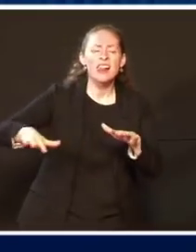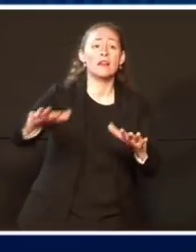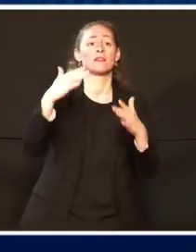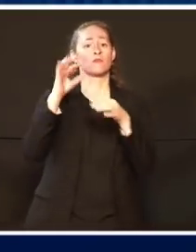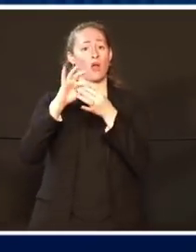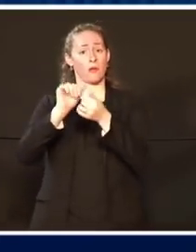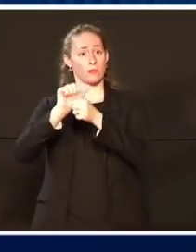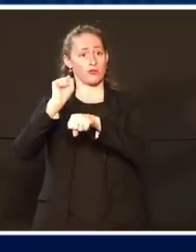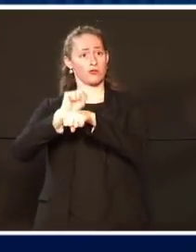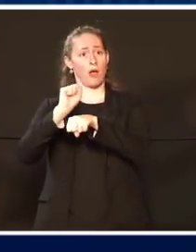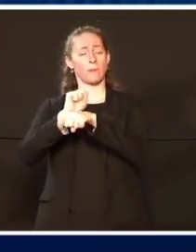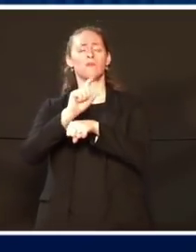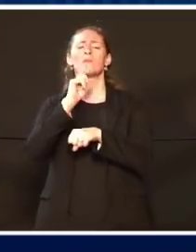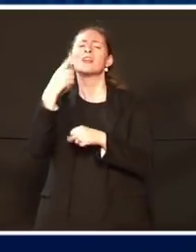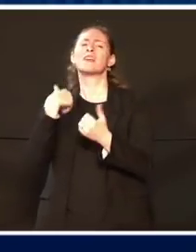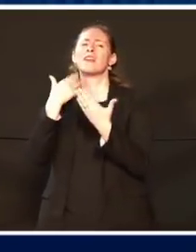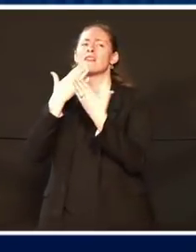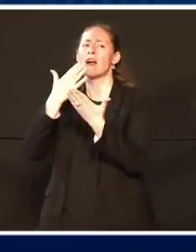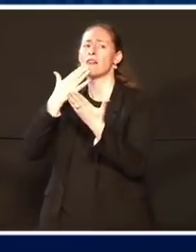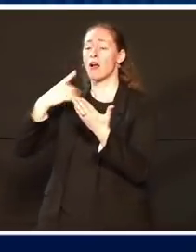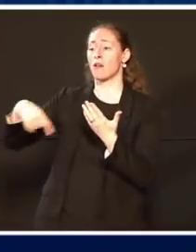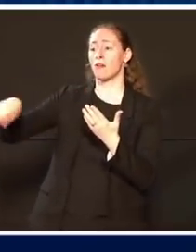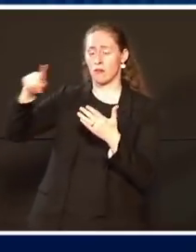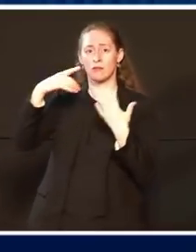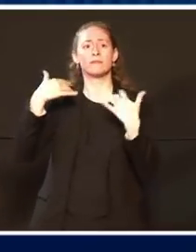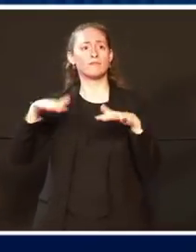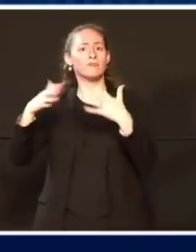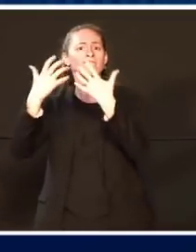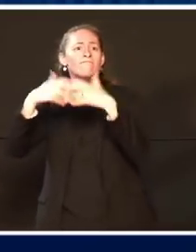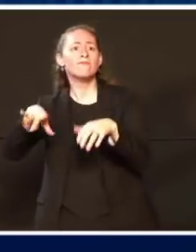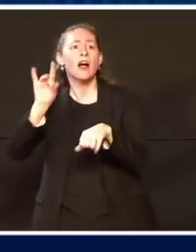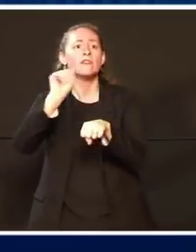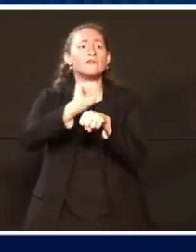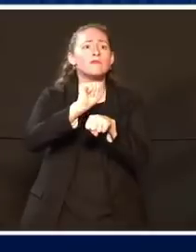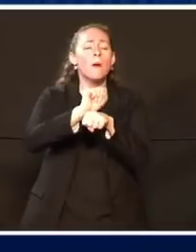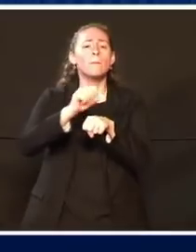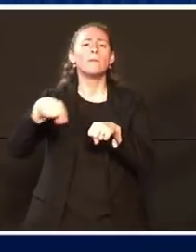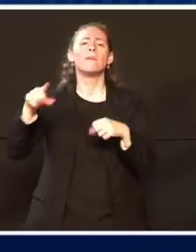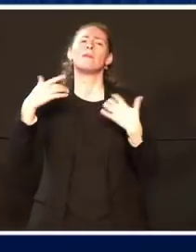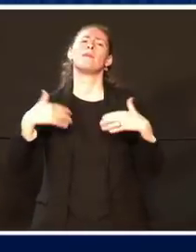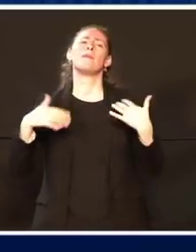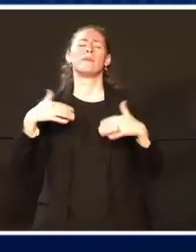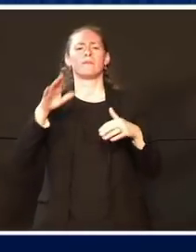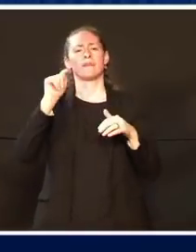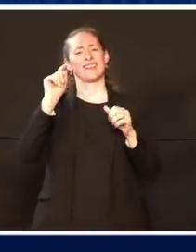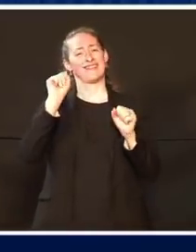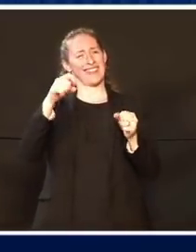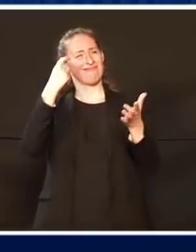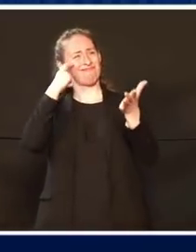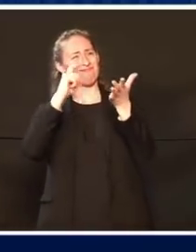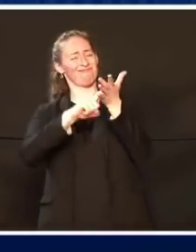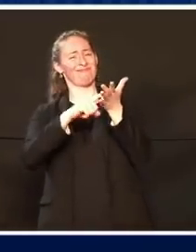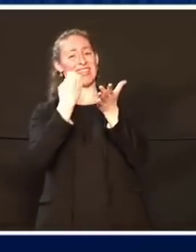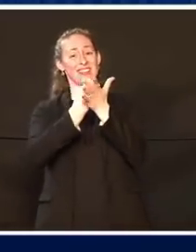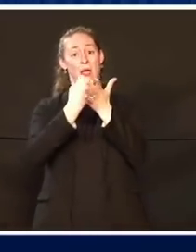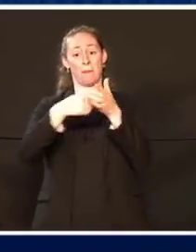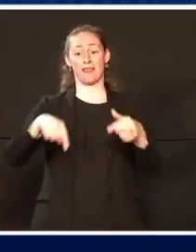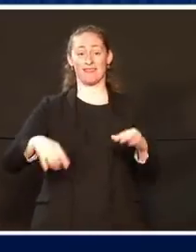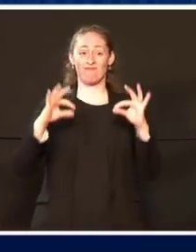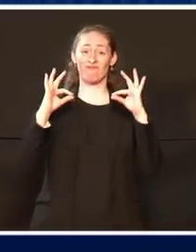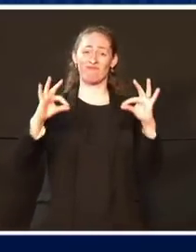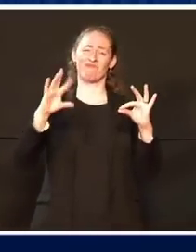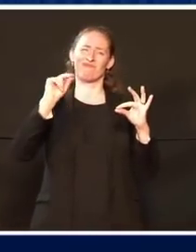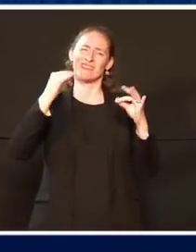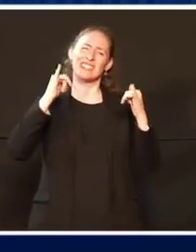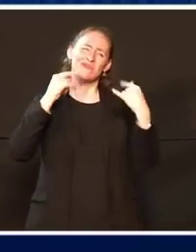und einen Gehaltscheck hat. Es ist ja auch klar, dass unsere Wirtschaft immer noch in Schwierigkeiten steckt. Wir haben 6.000